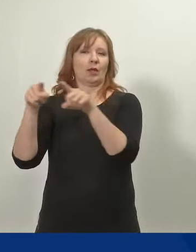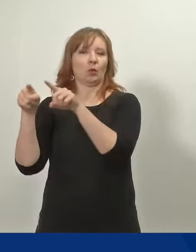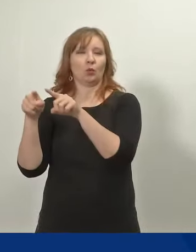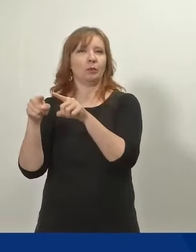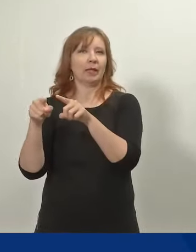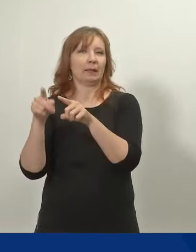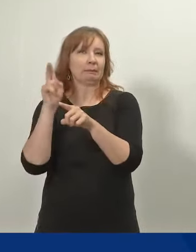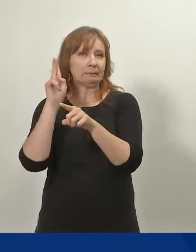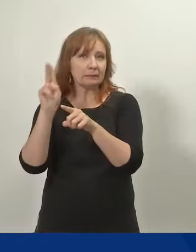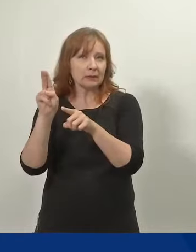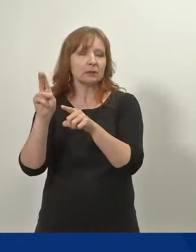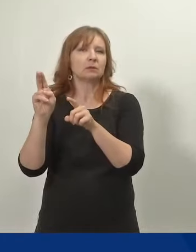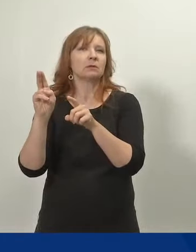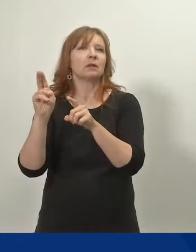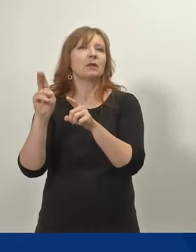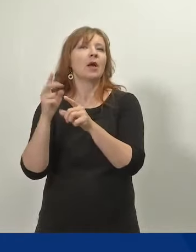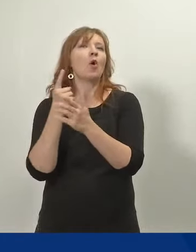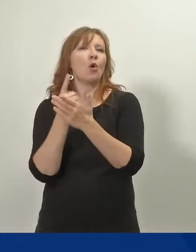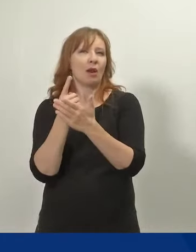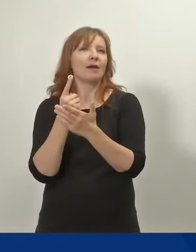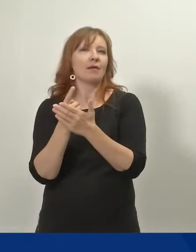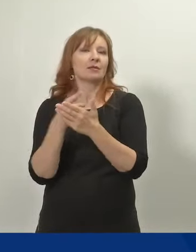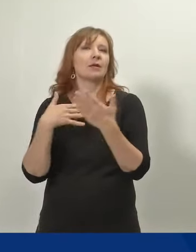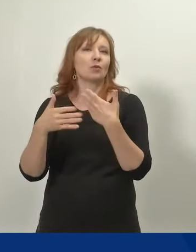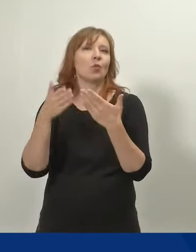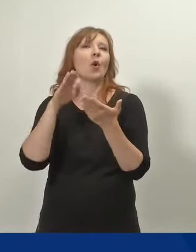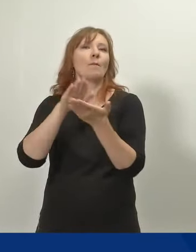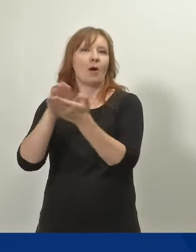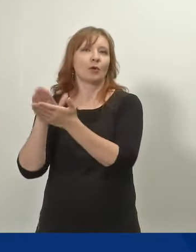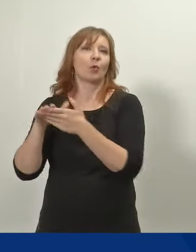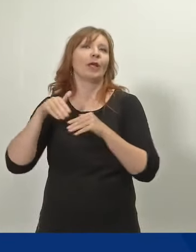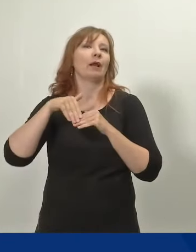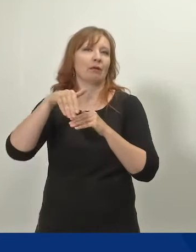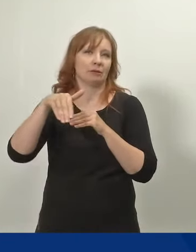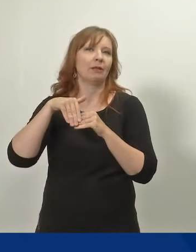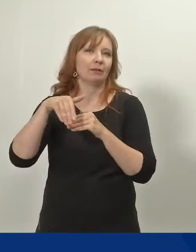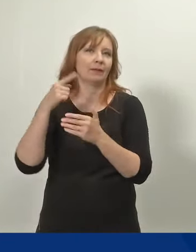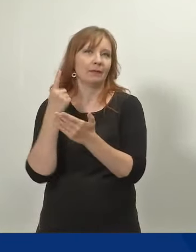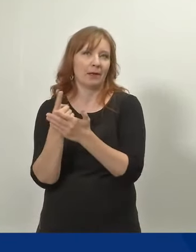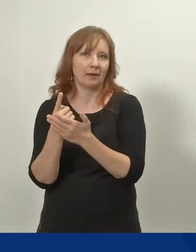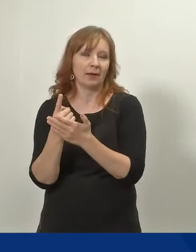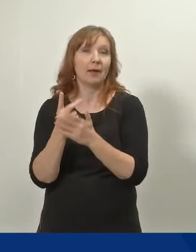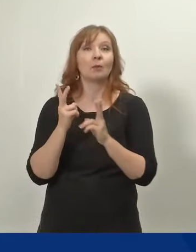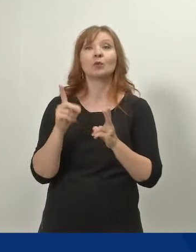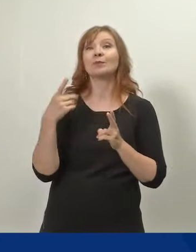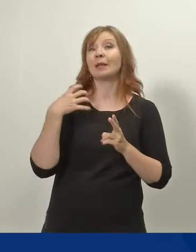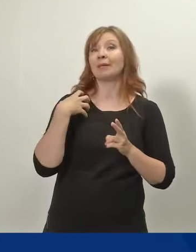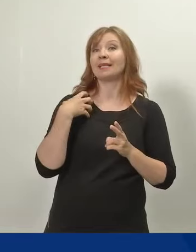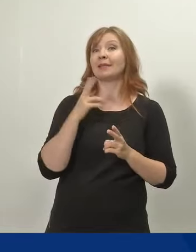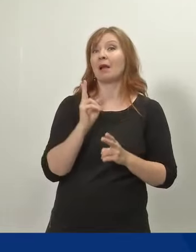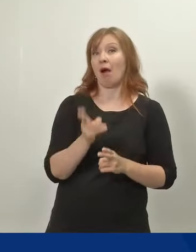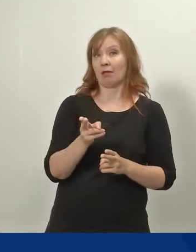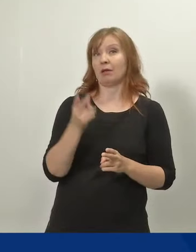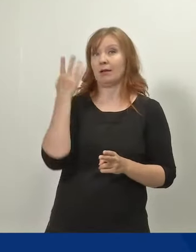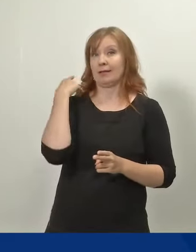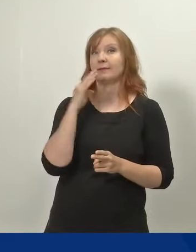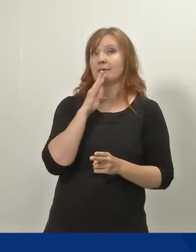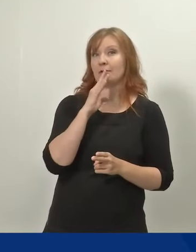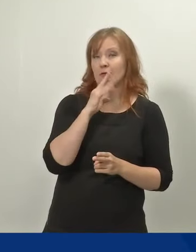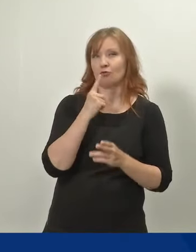konkreettisesti, niin olennaista on nämä asenteet työpaikoilla, mistä ministeri Haatainenkin tässä puhui,